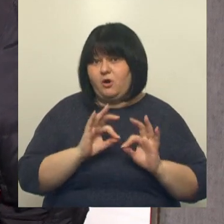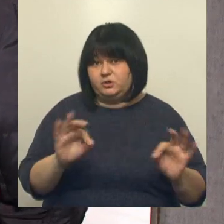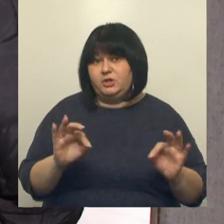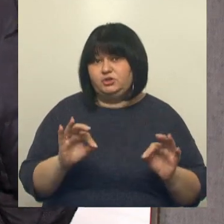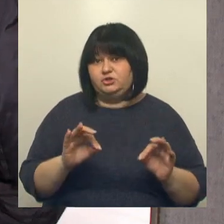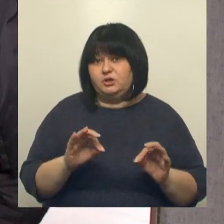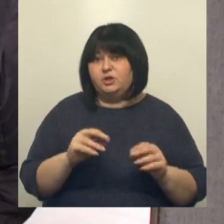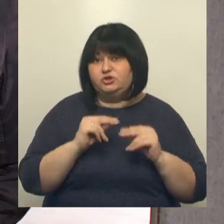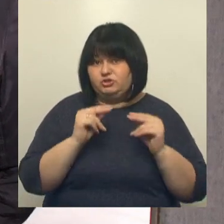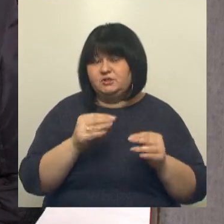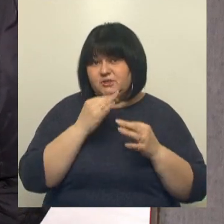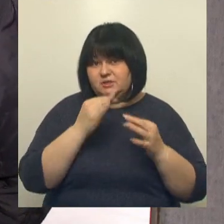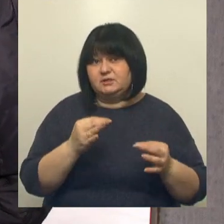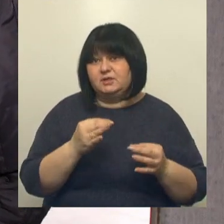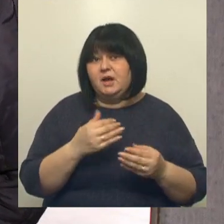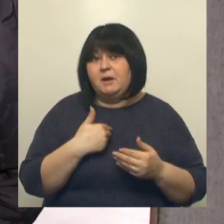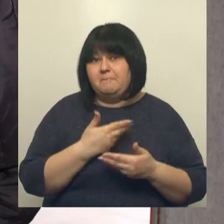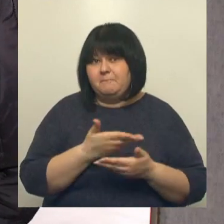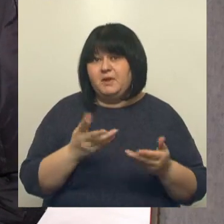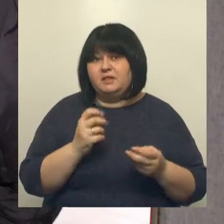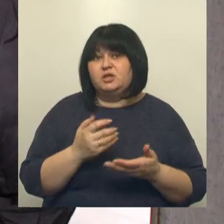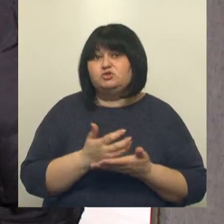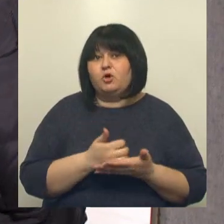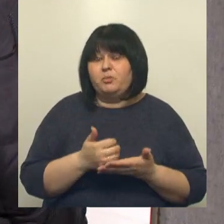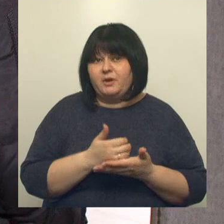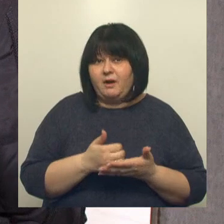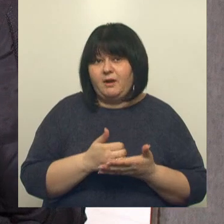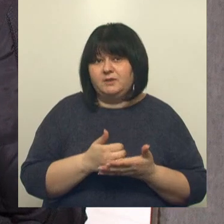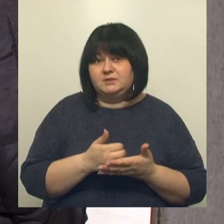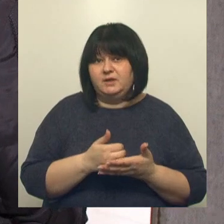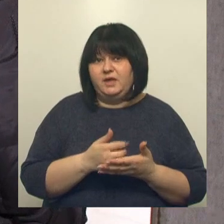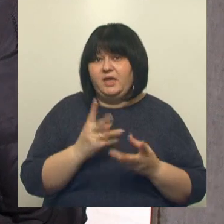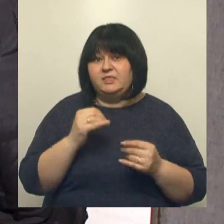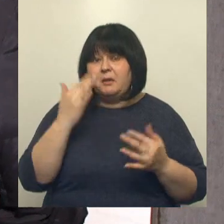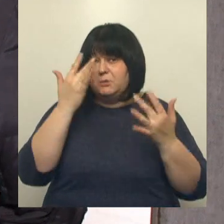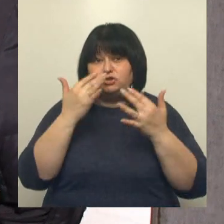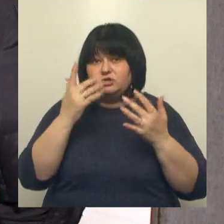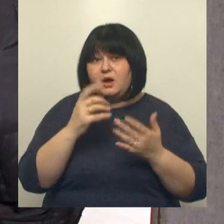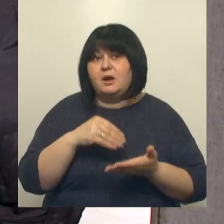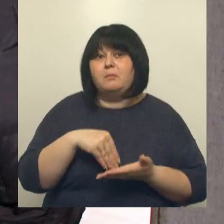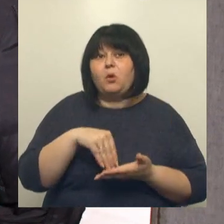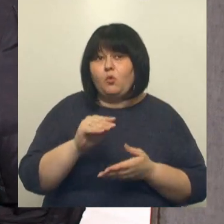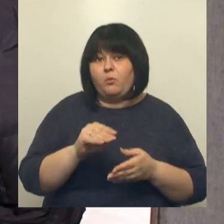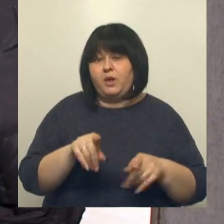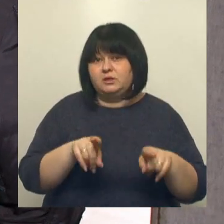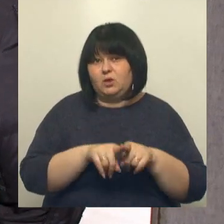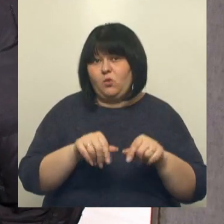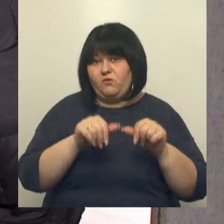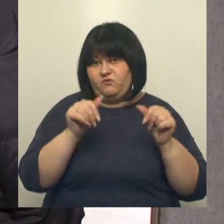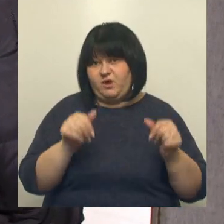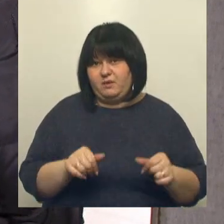Просто честно. Честно говоря, мы не собирались и не мечтали даже покупать в таком формате.